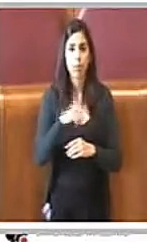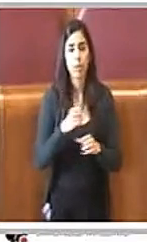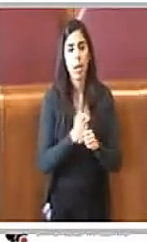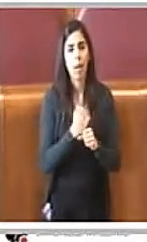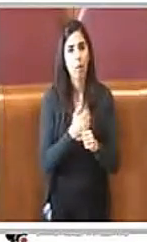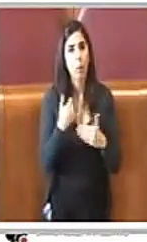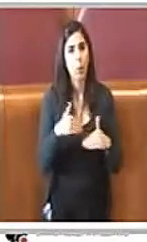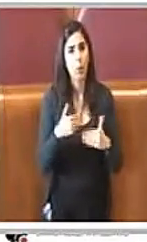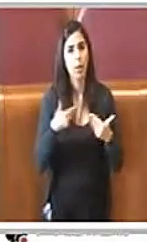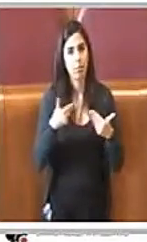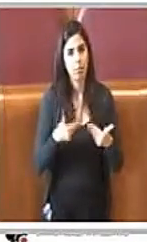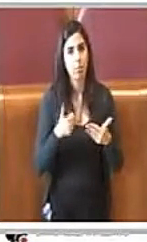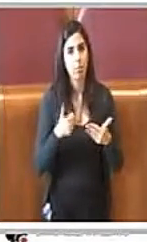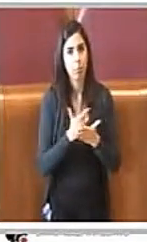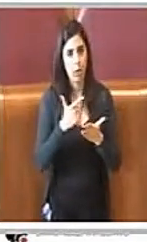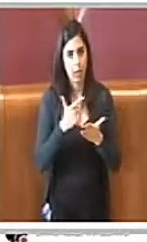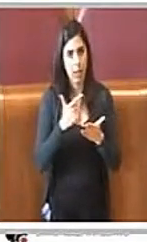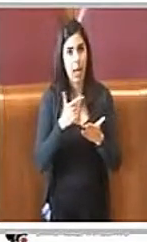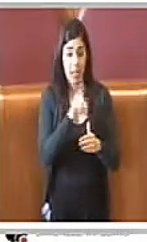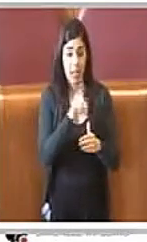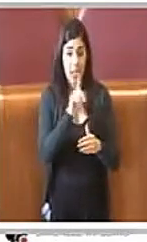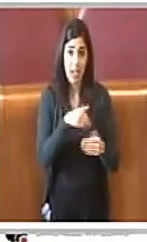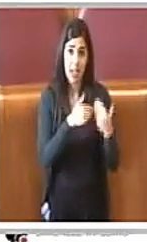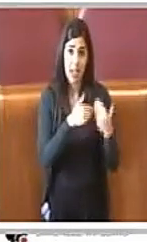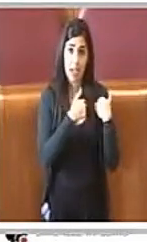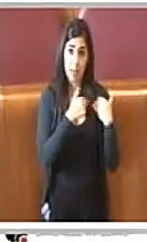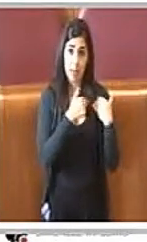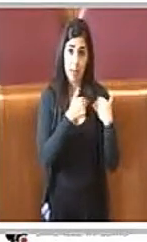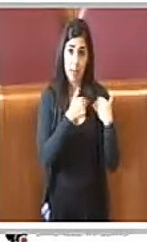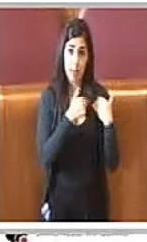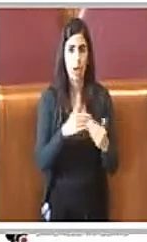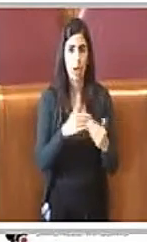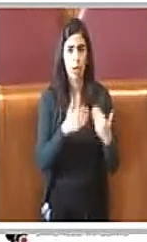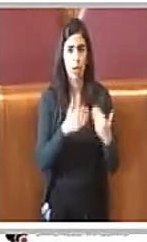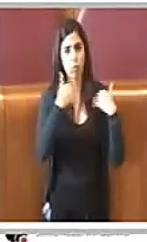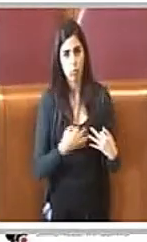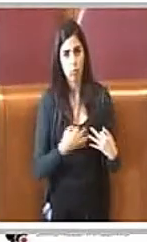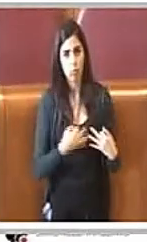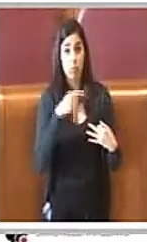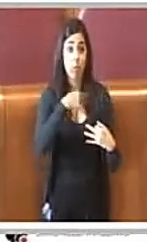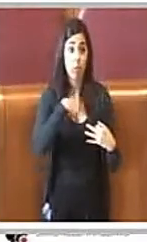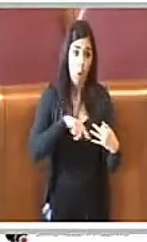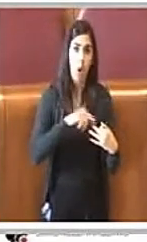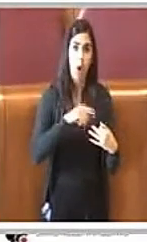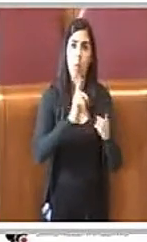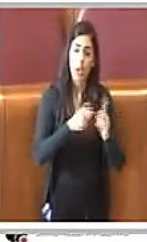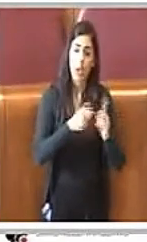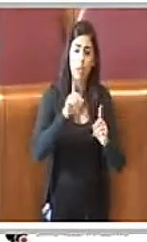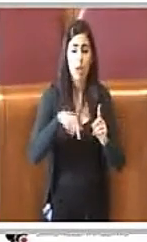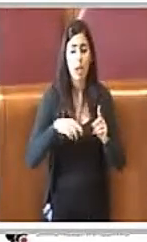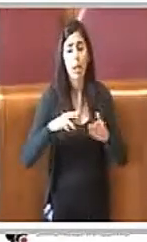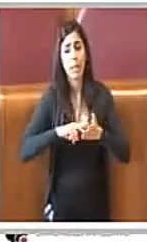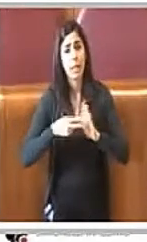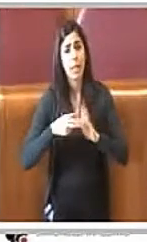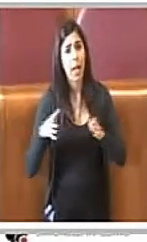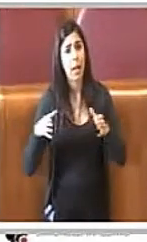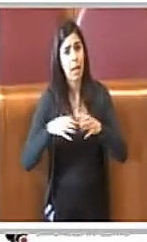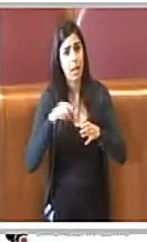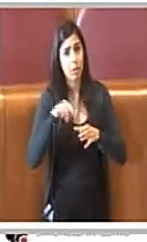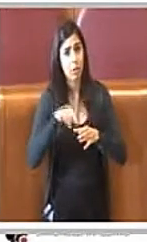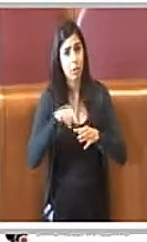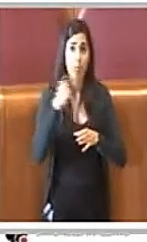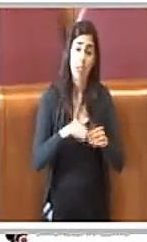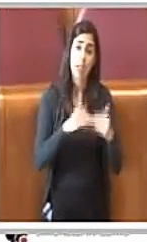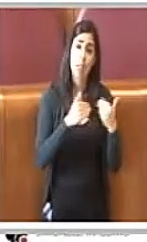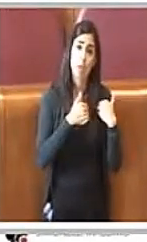responsabilità importante che ci siamo presi tutti quanti, sia i tecnici che i politici, una responsabilità amministrativa e